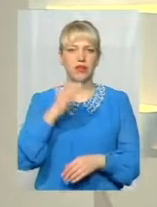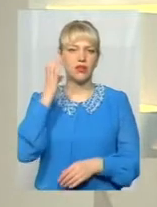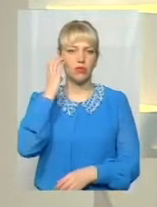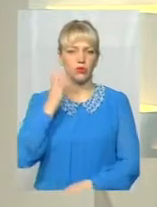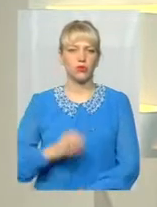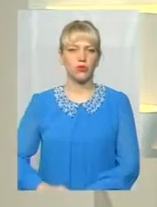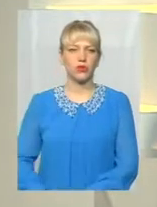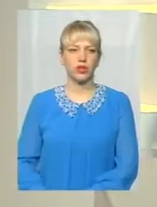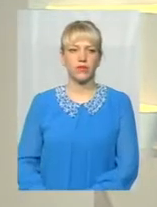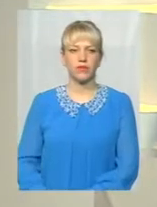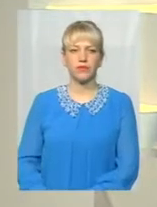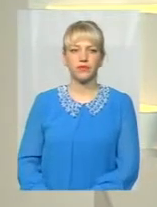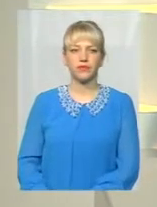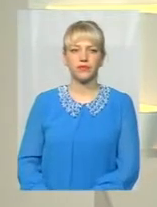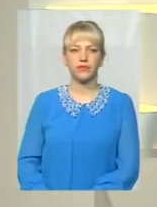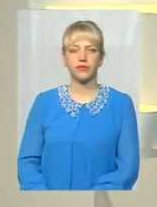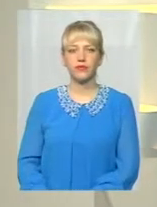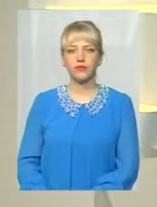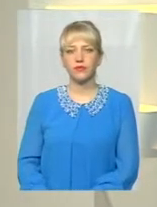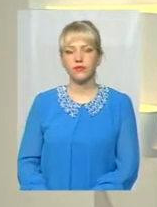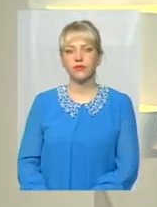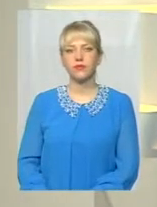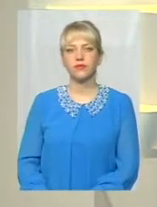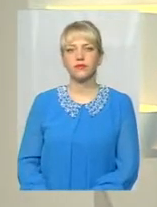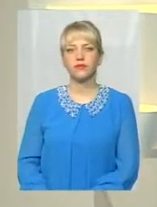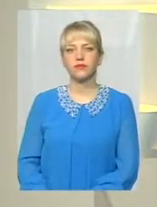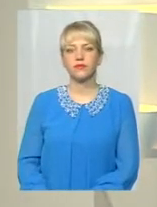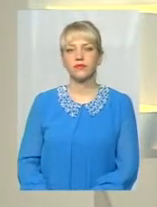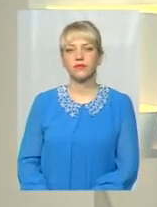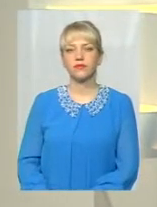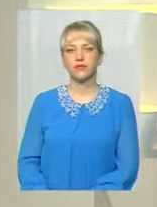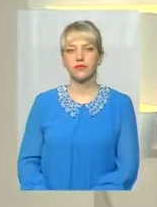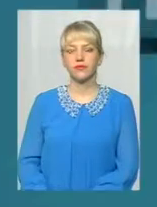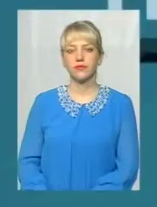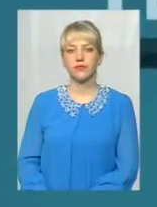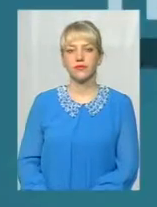коментарі Романа Мартинюка, речника управління патрульної поліції у нашому місті.